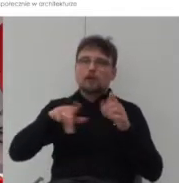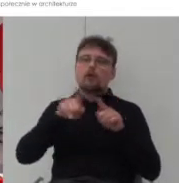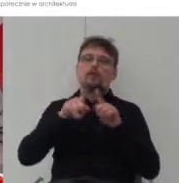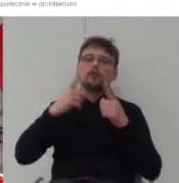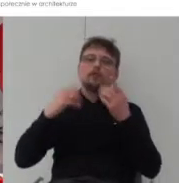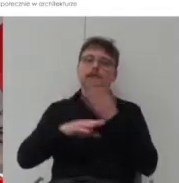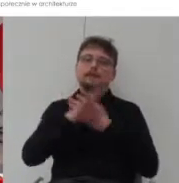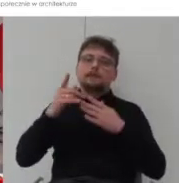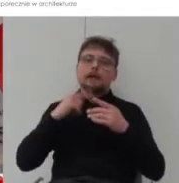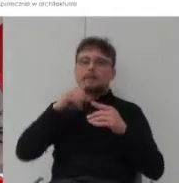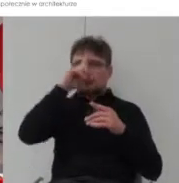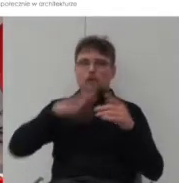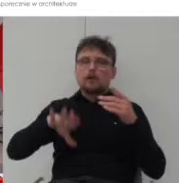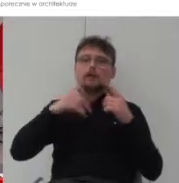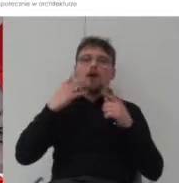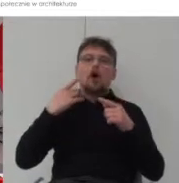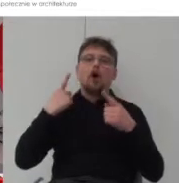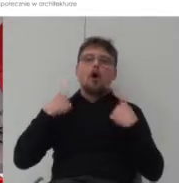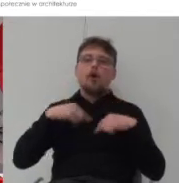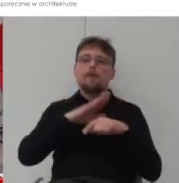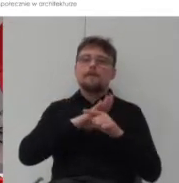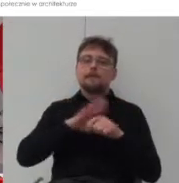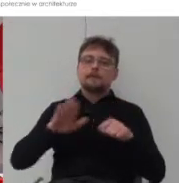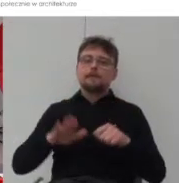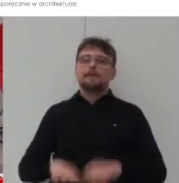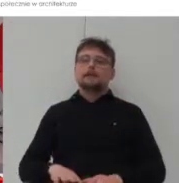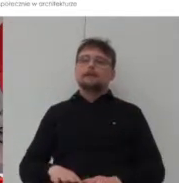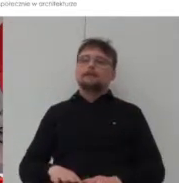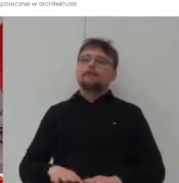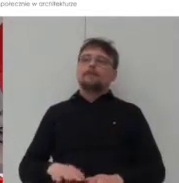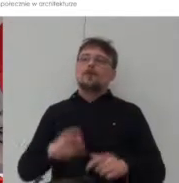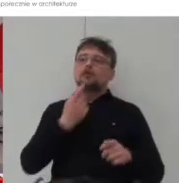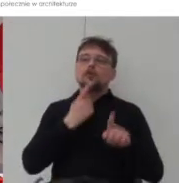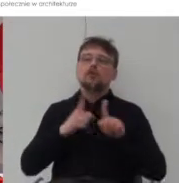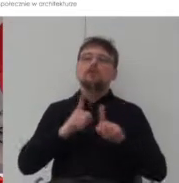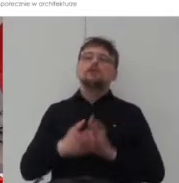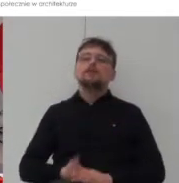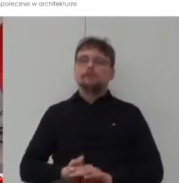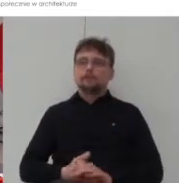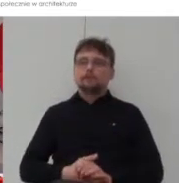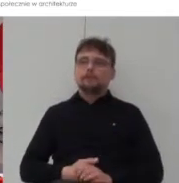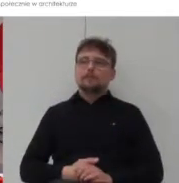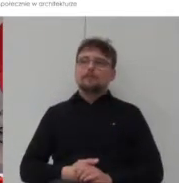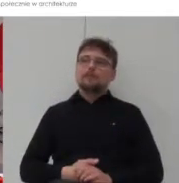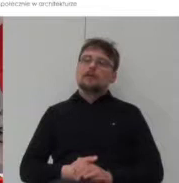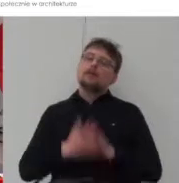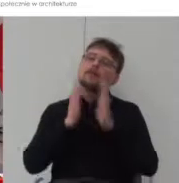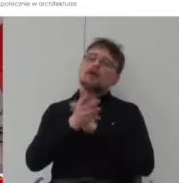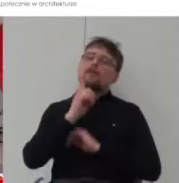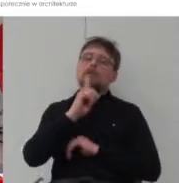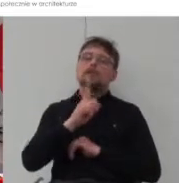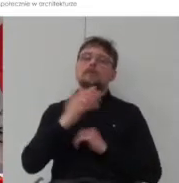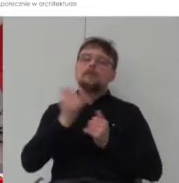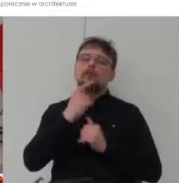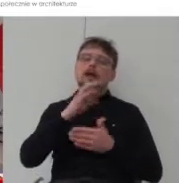społeczeństwa obywatelskiego. Co to znaczy dla architektów? Co to znaczy dla architektury? Żeby tak uprosić można powiedzieć że